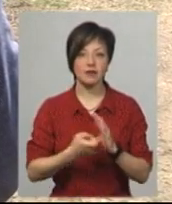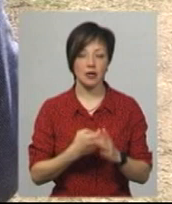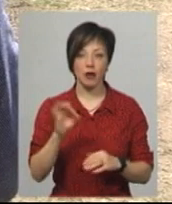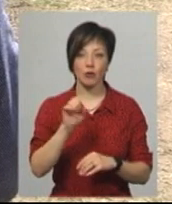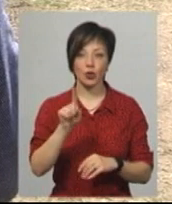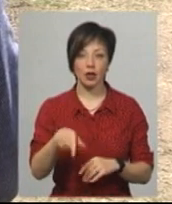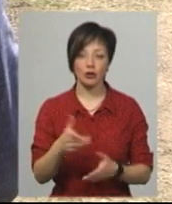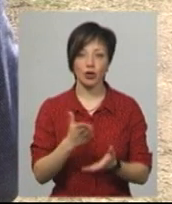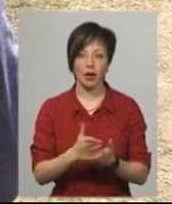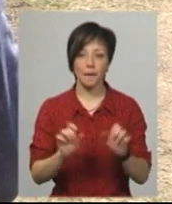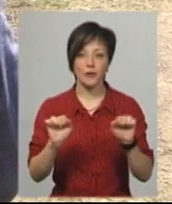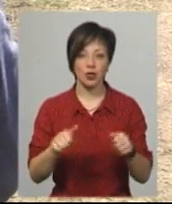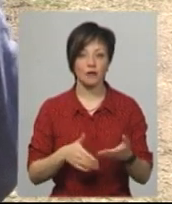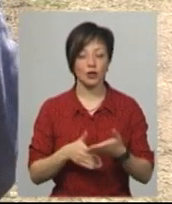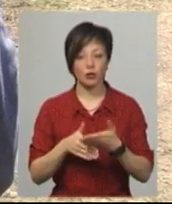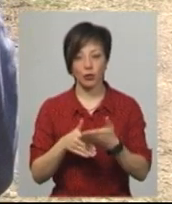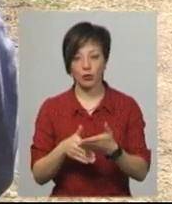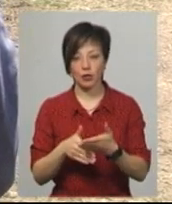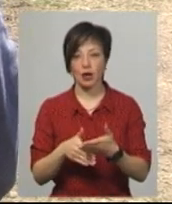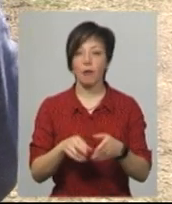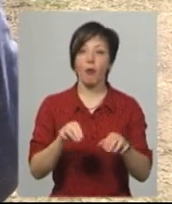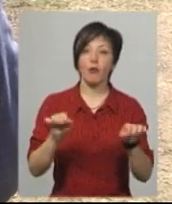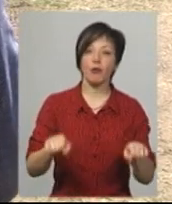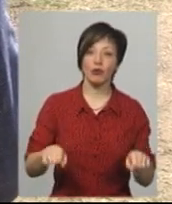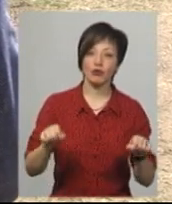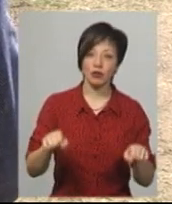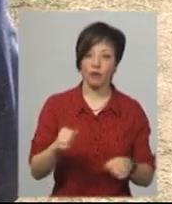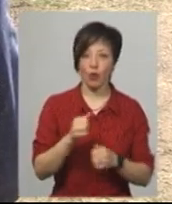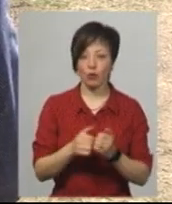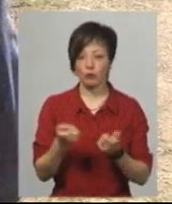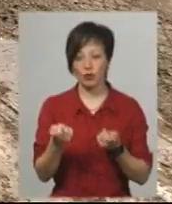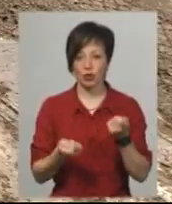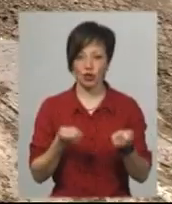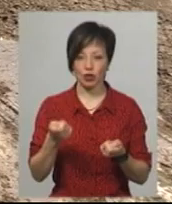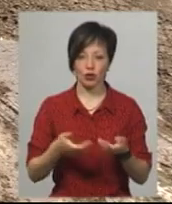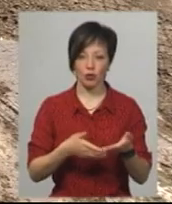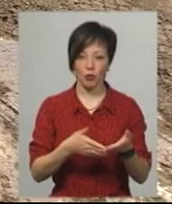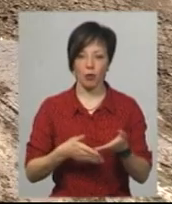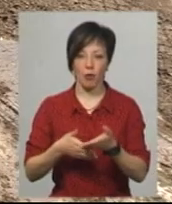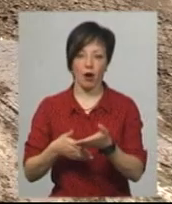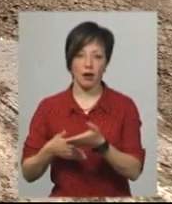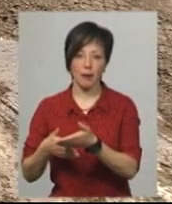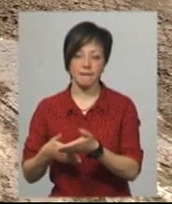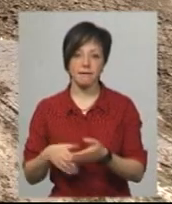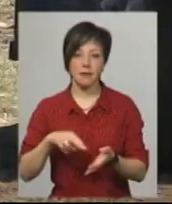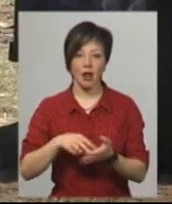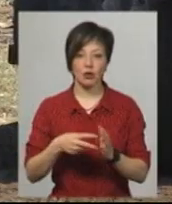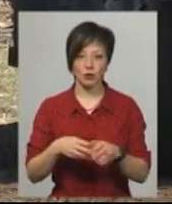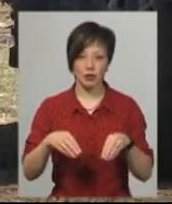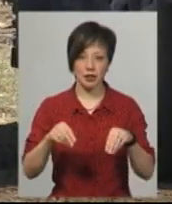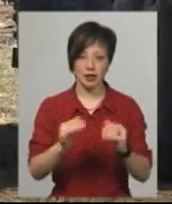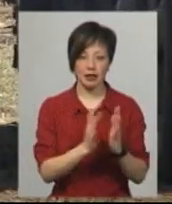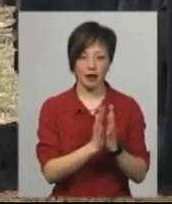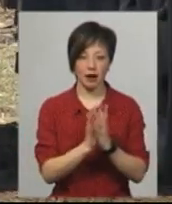є можливість чимось допомогти, по мірі можливості кожен потрошки допомагає. Плануємо тут засіяти